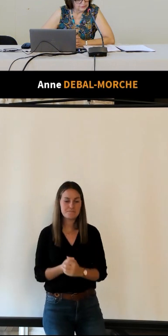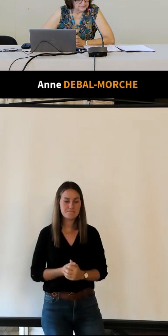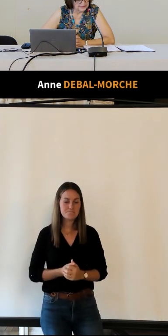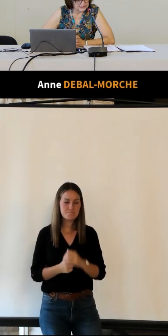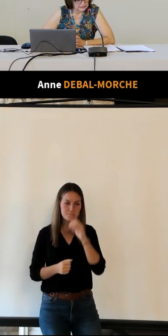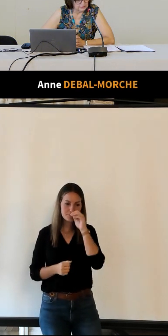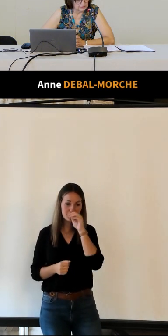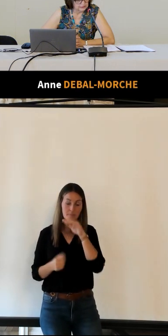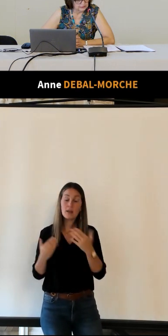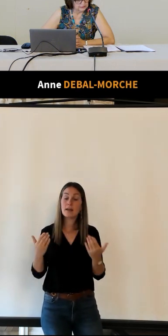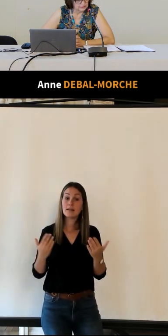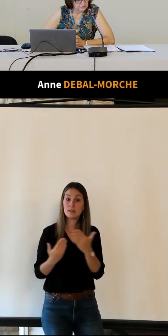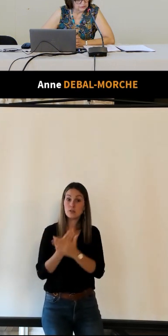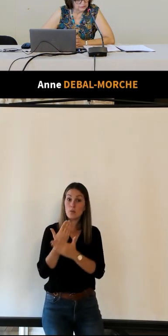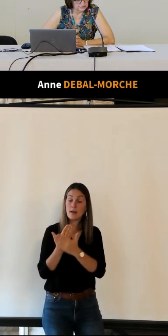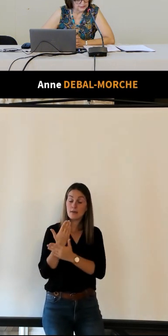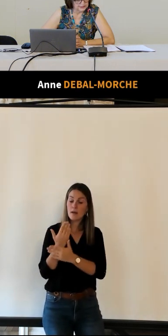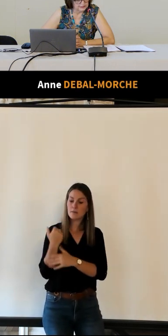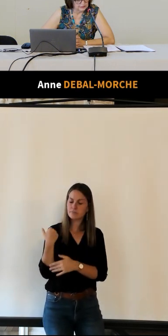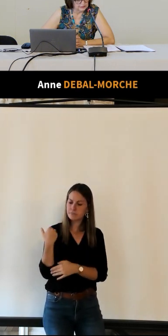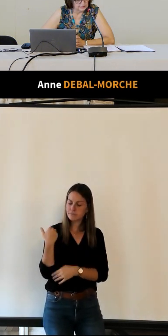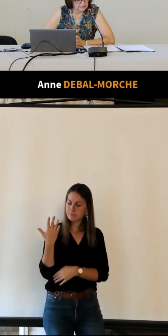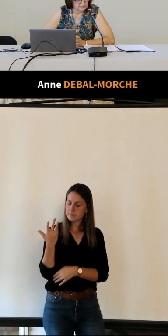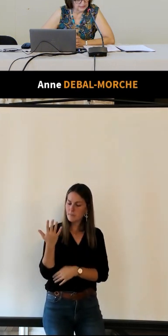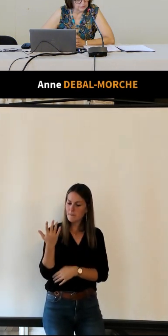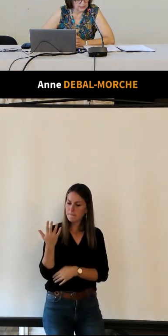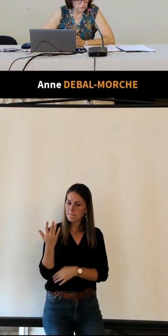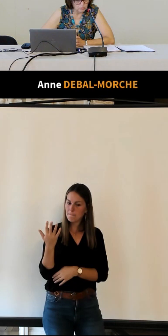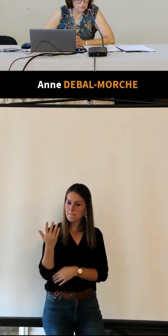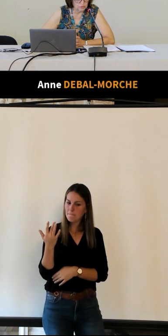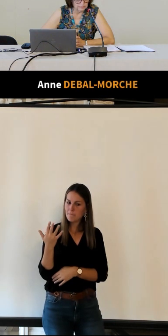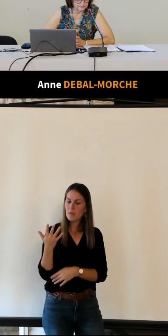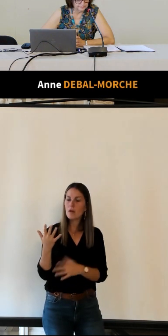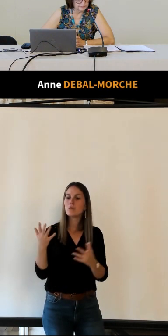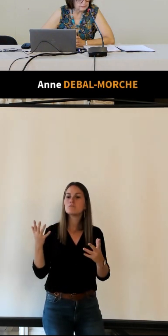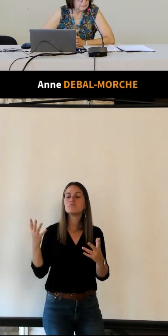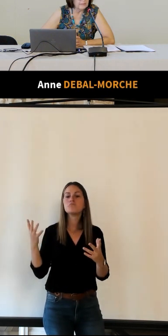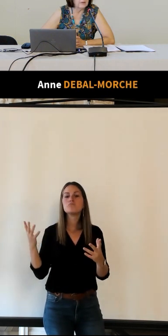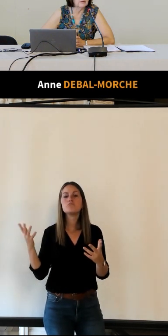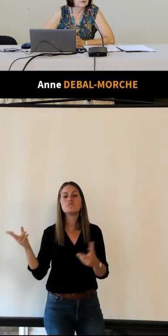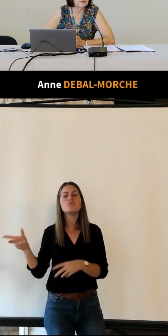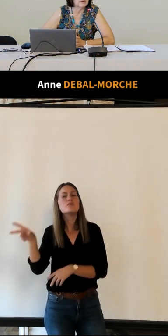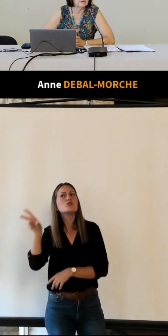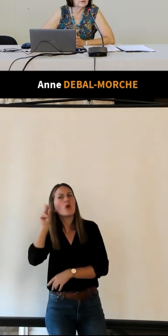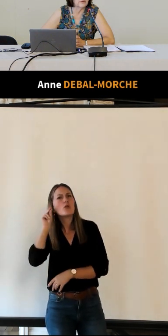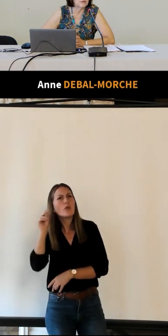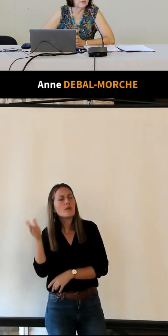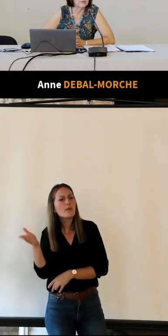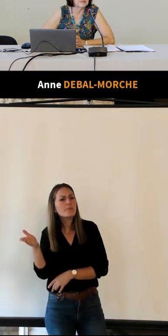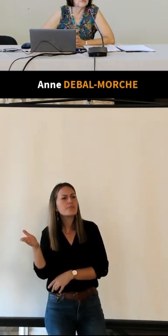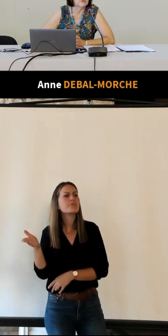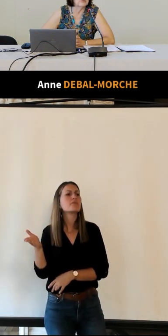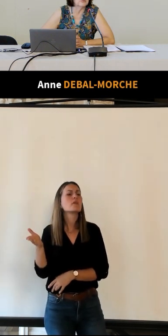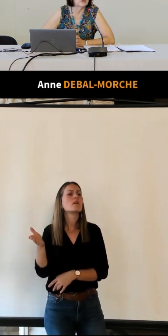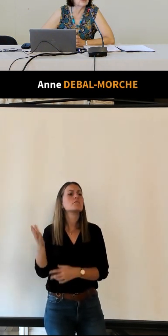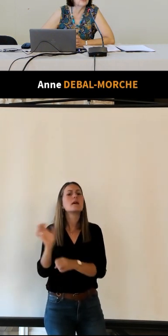matin j'entendais par rapport à la promotion sur France Bleu